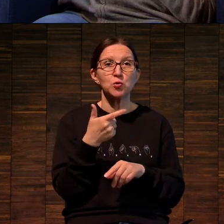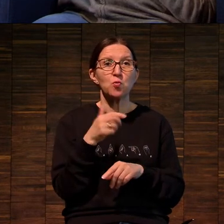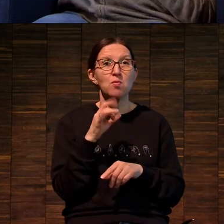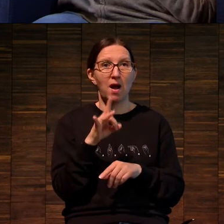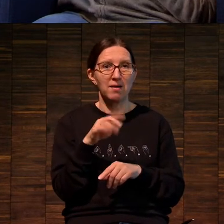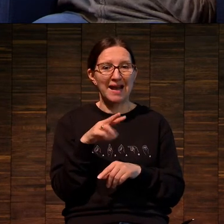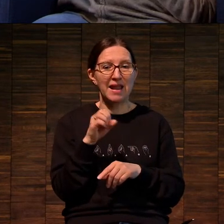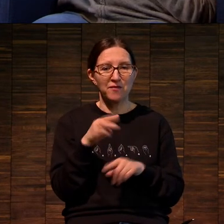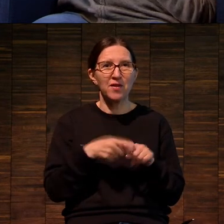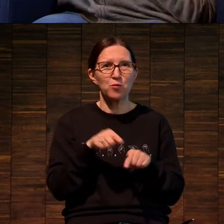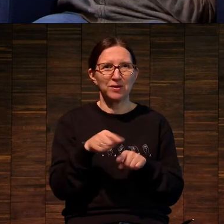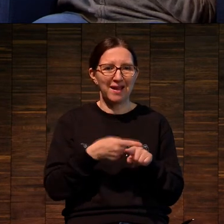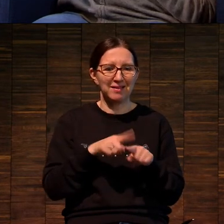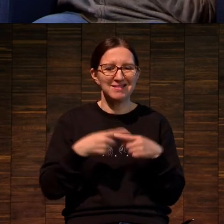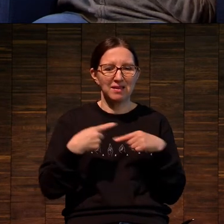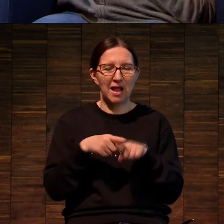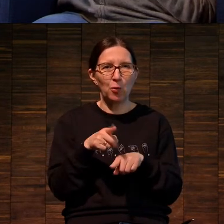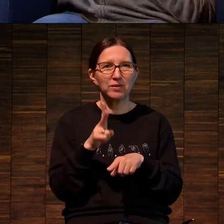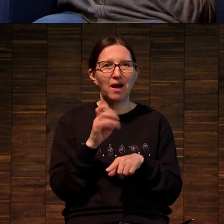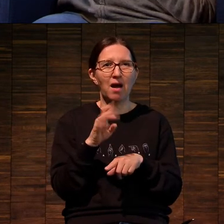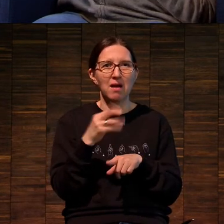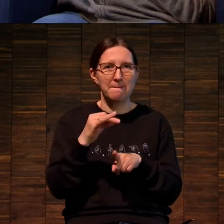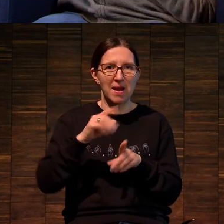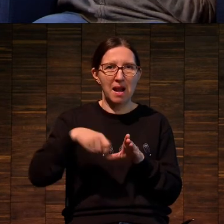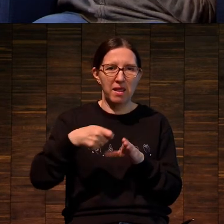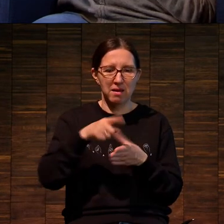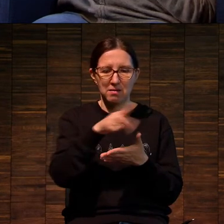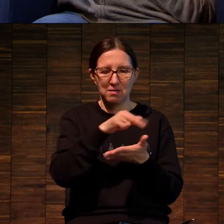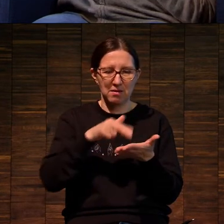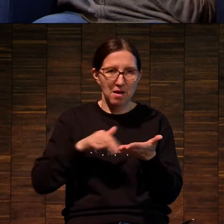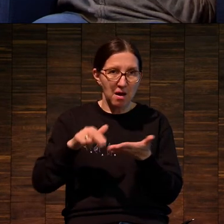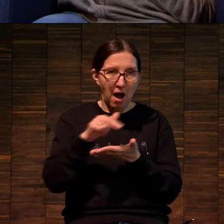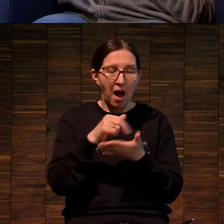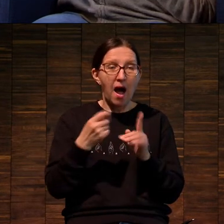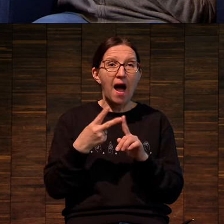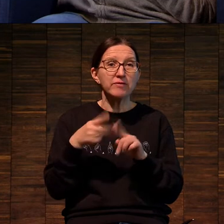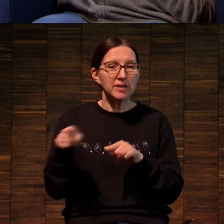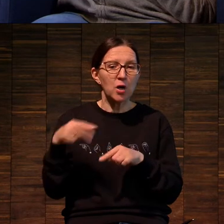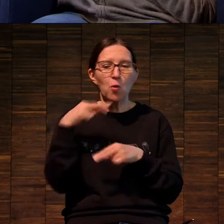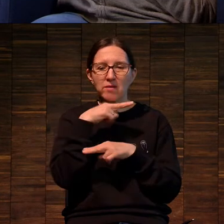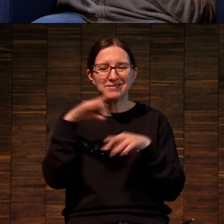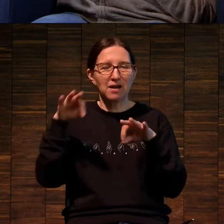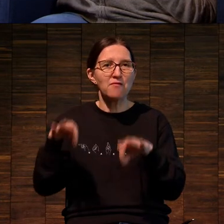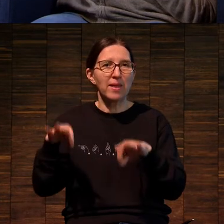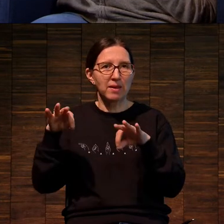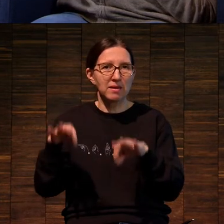вторая сделанная – это травление.